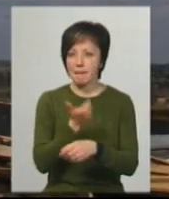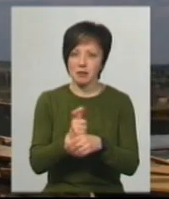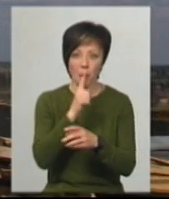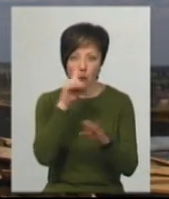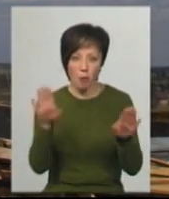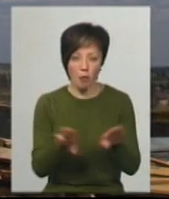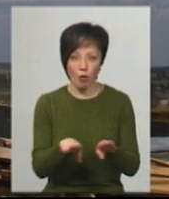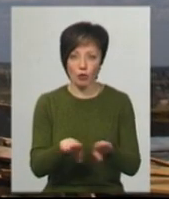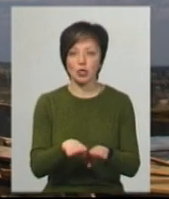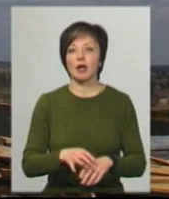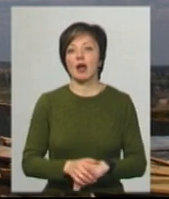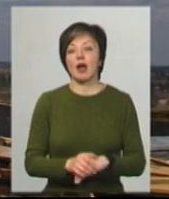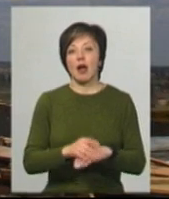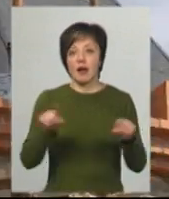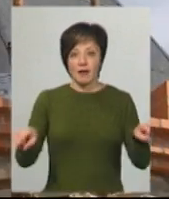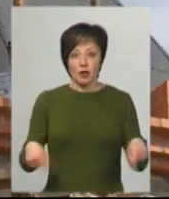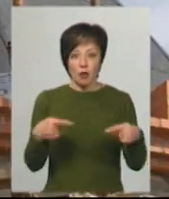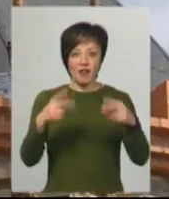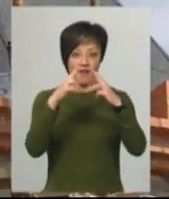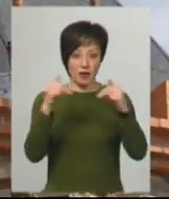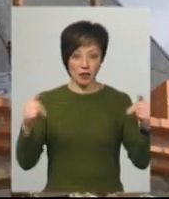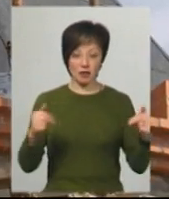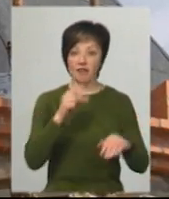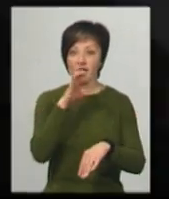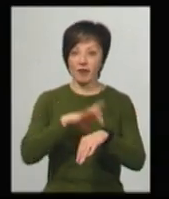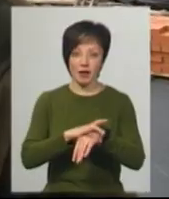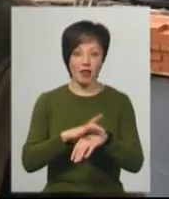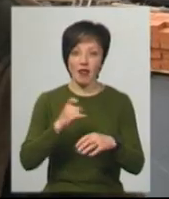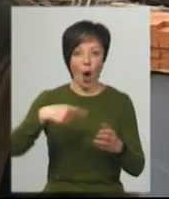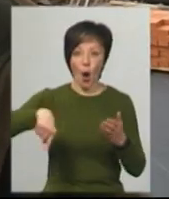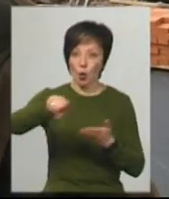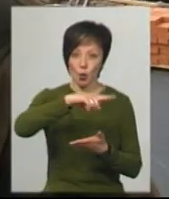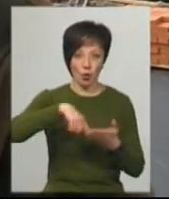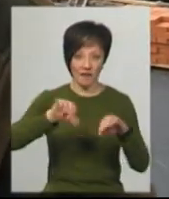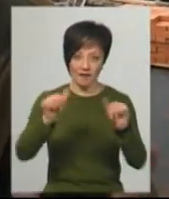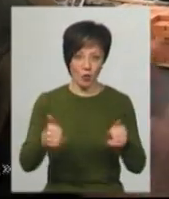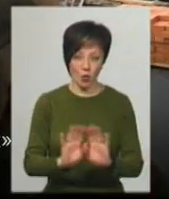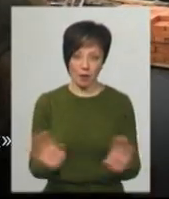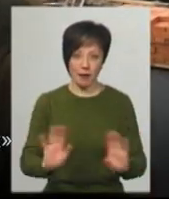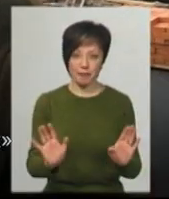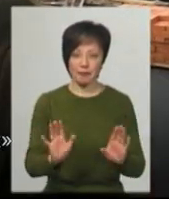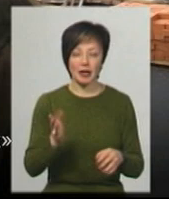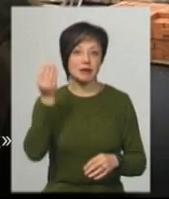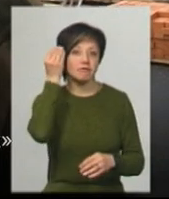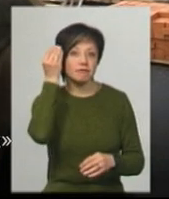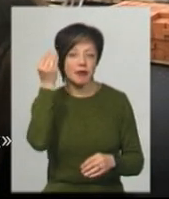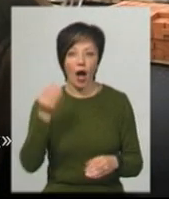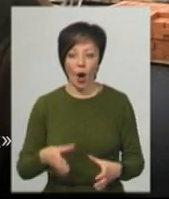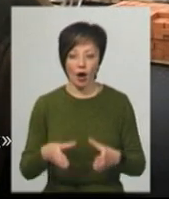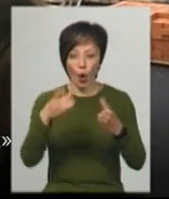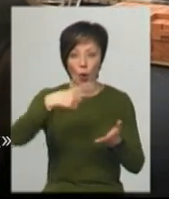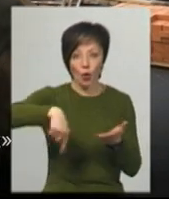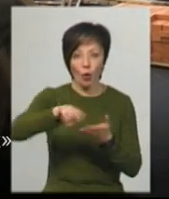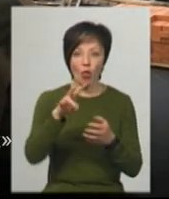Під час відновлення вежі реставратори виявили, що донжон має не круглу форму. Здавалося, що вежа кругла, але коли